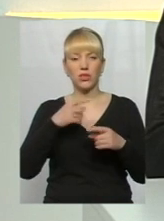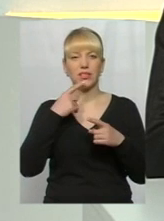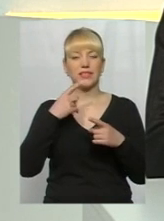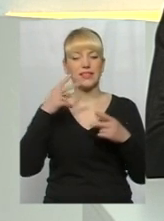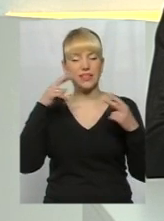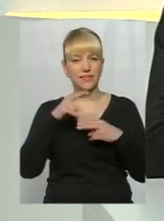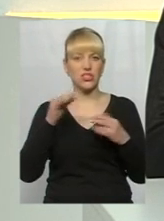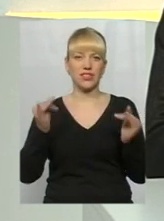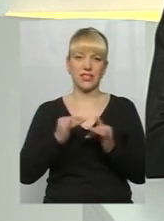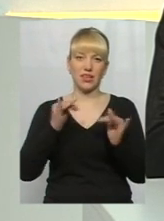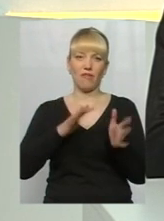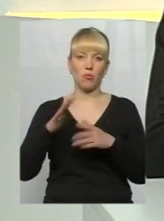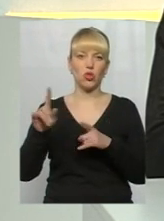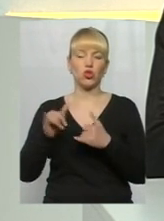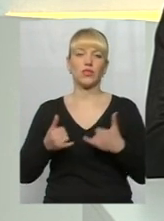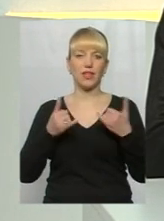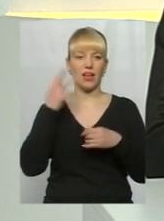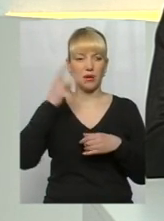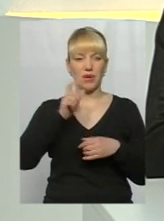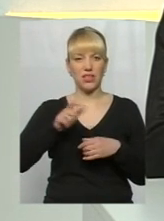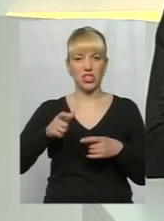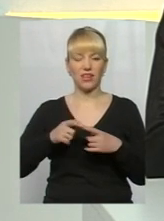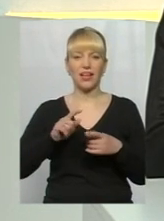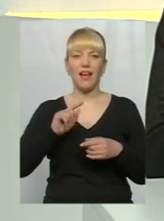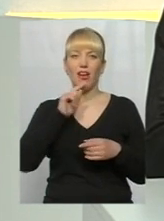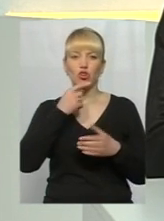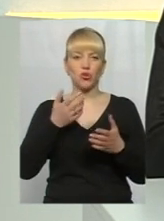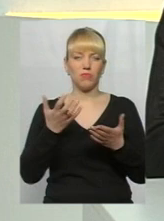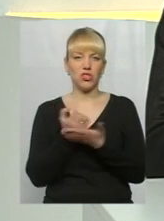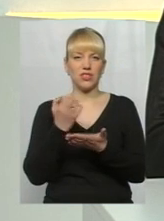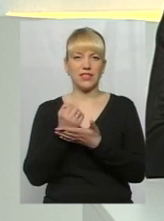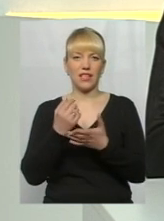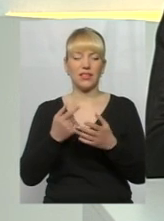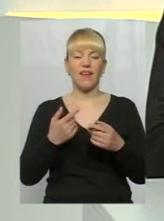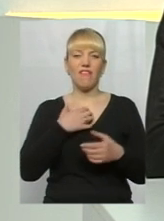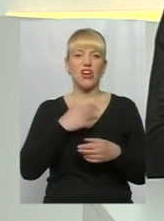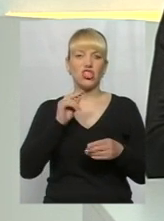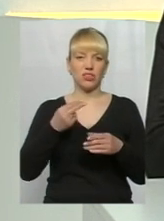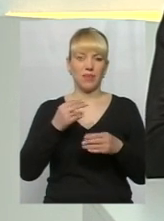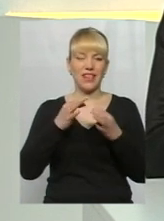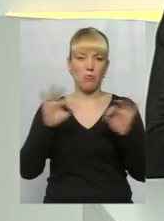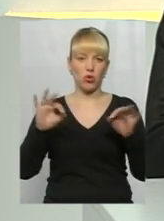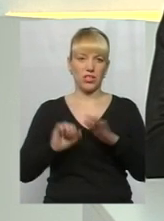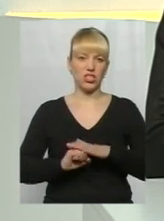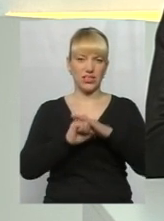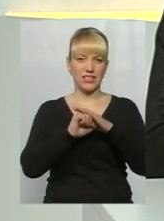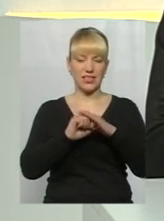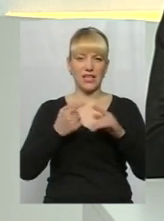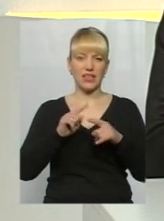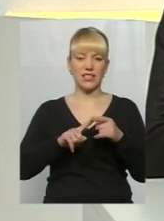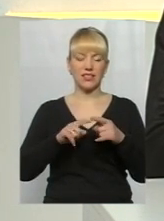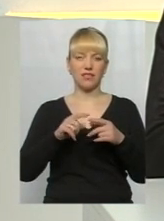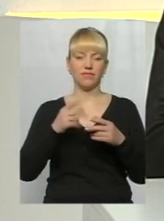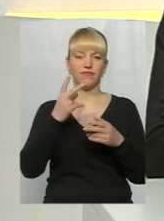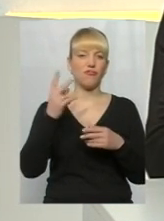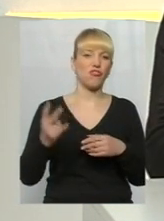цікаві такі моменти, що для хмельничан економічні статки важливіше за демократичні засади. І ця різниця практично в два рази.